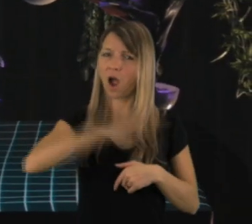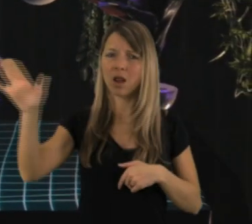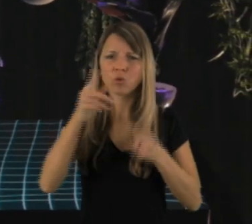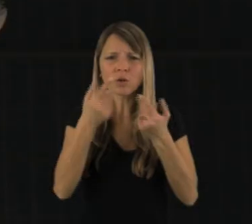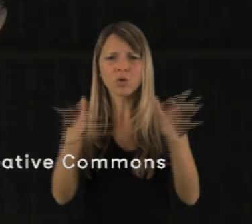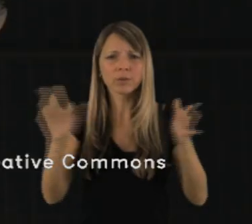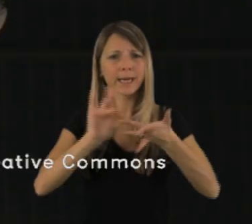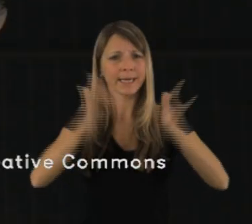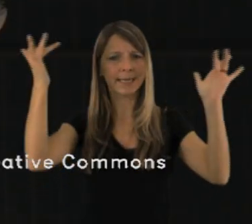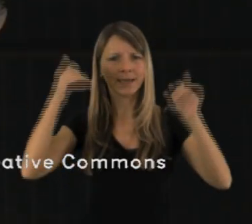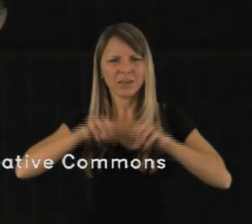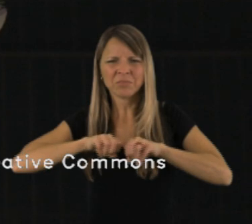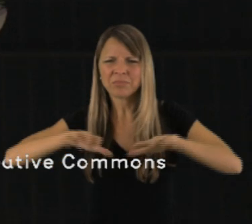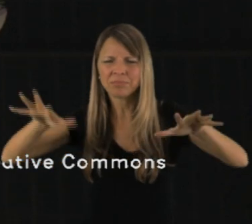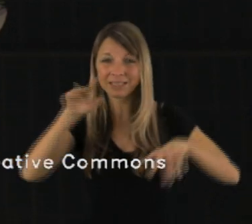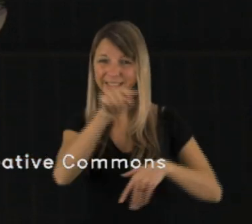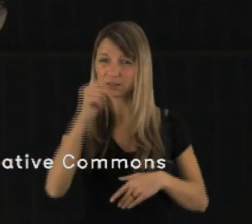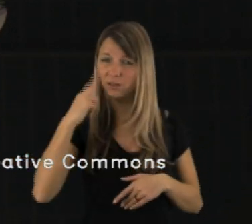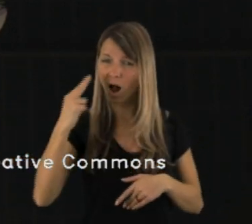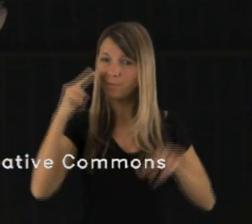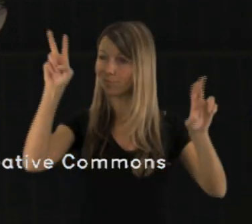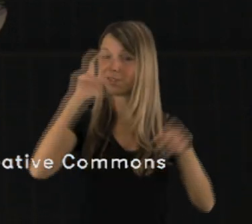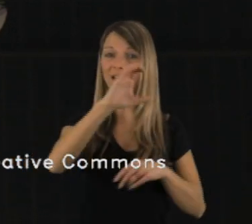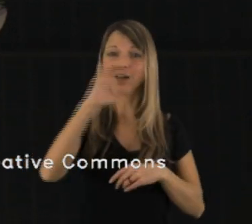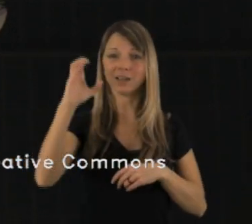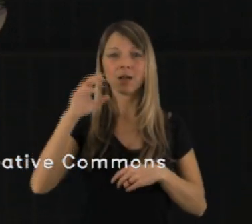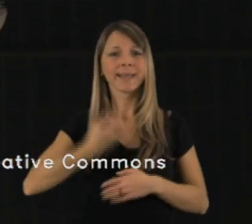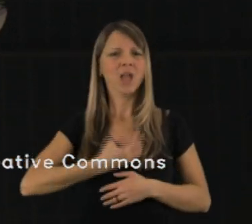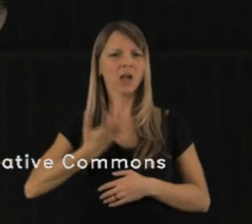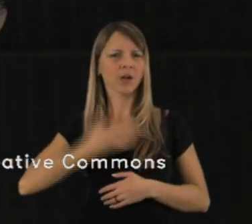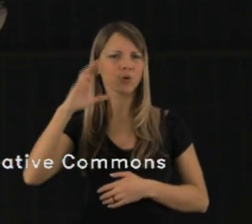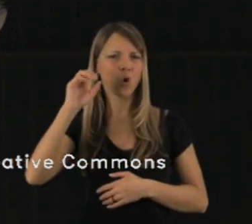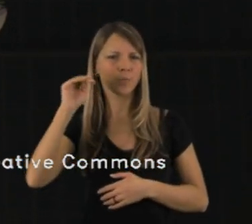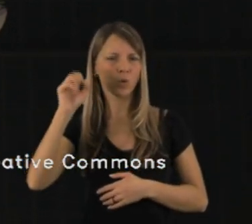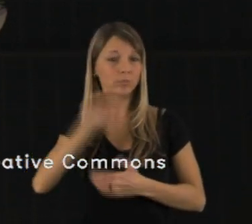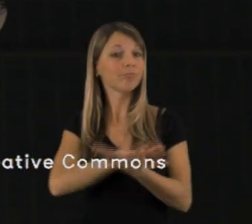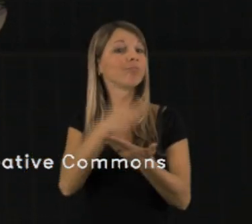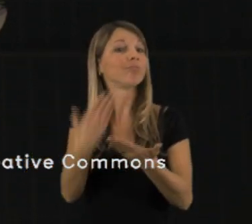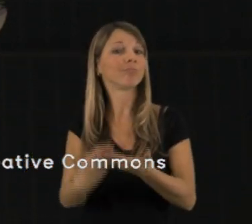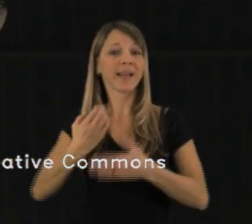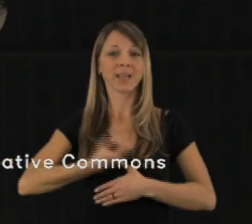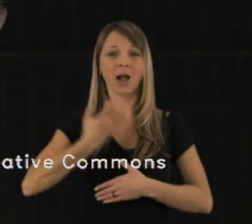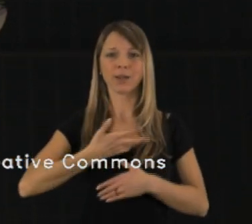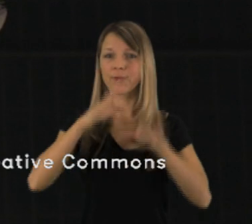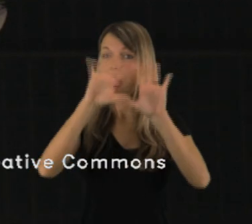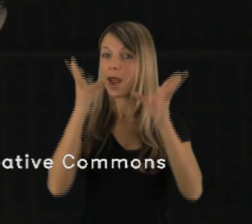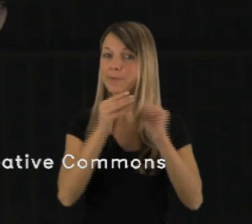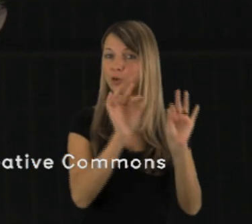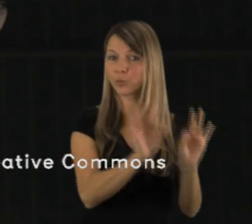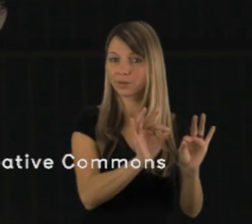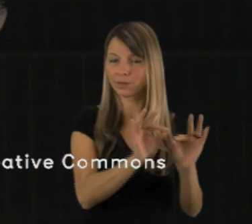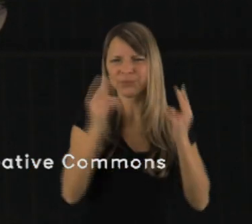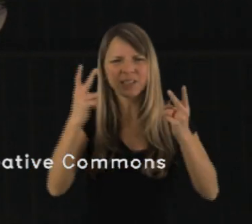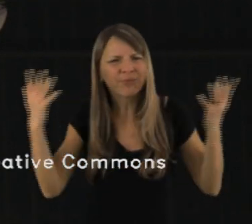teilen wollen, weil es ihnen das wert ist und die weitere Ausdifferenzierung der Creative Commons fordern, mit der es schon jetzt möglich ist,